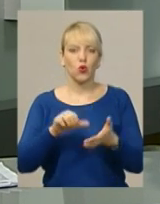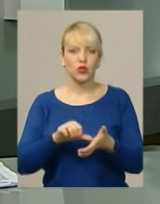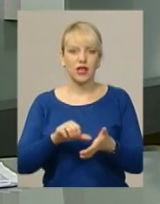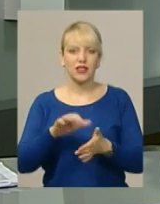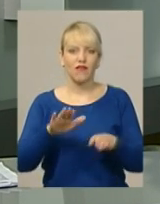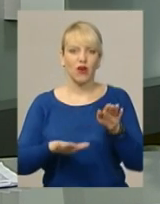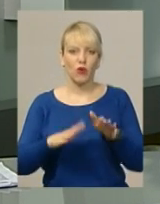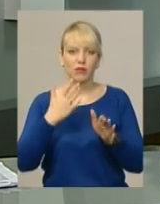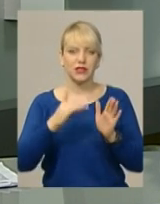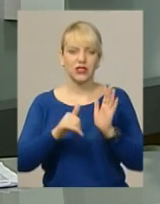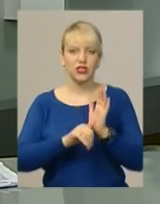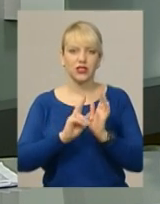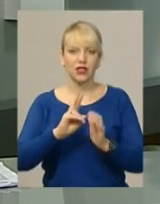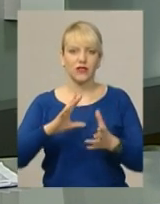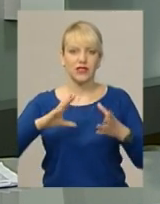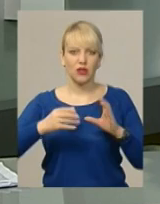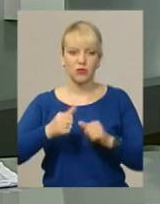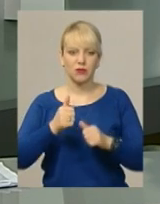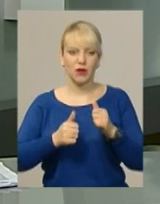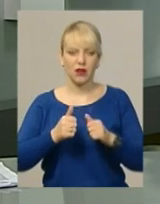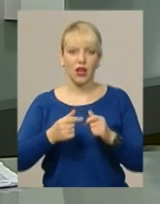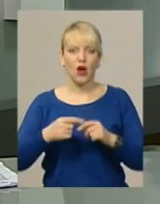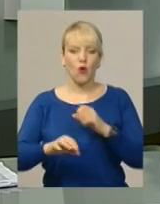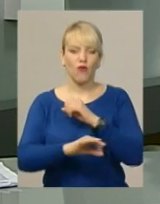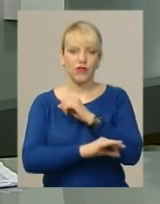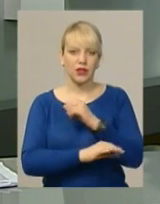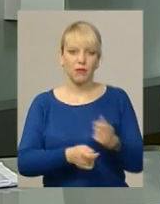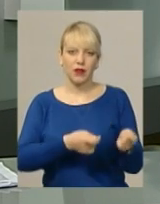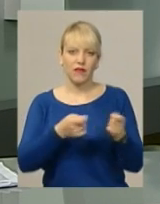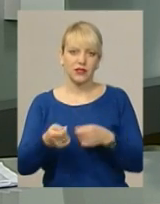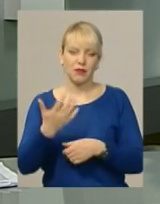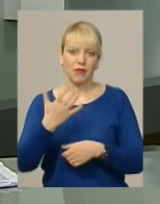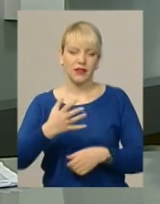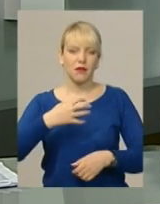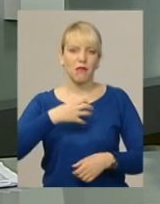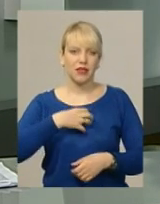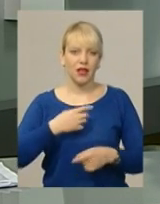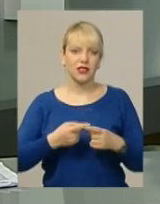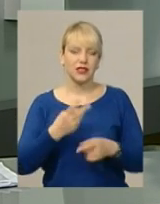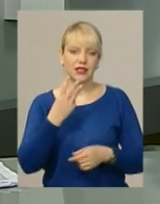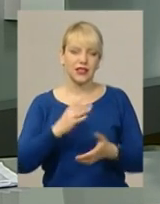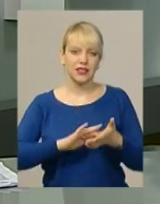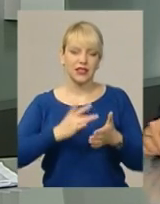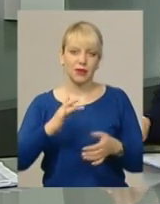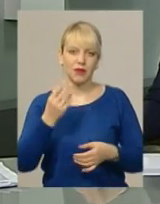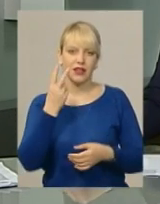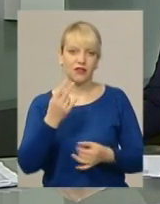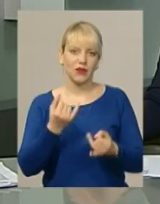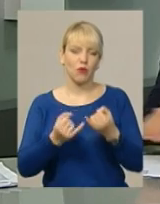кілограмів. Загалом зі змагань у фінському Тампері українці привезли 5 медалей. З них три срібла і дві бронзи.